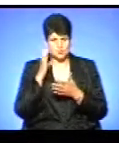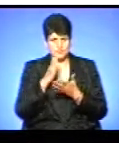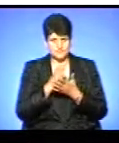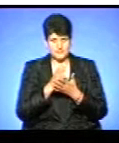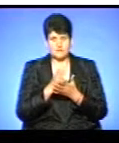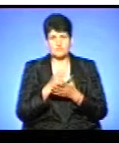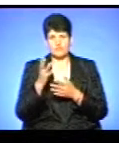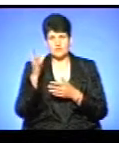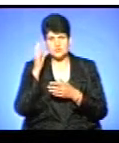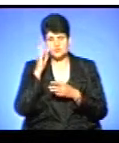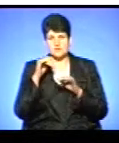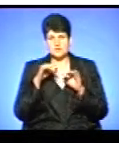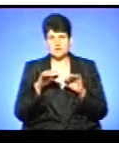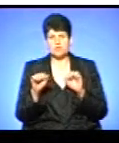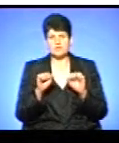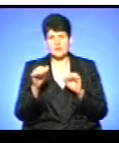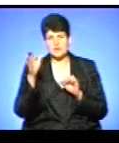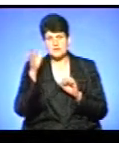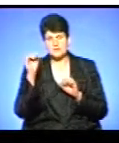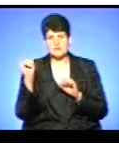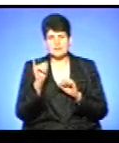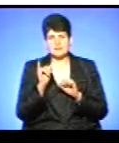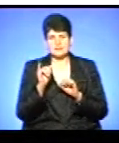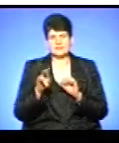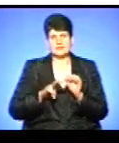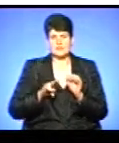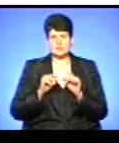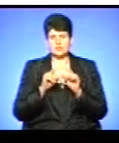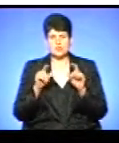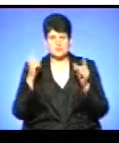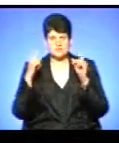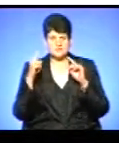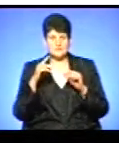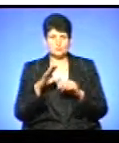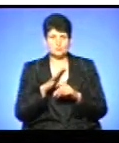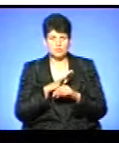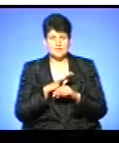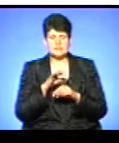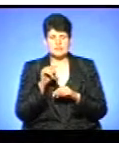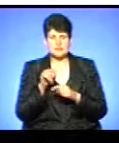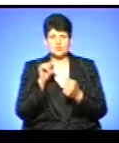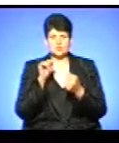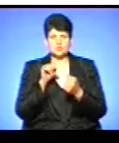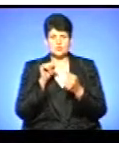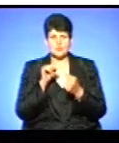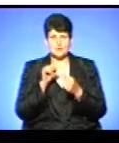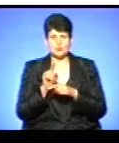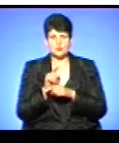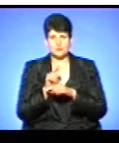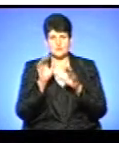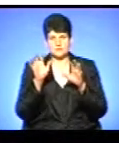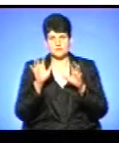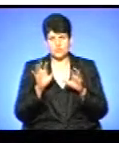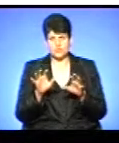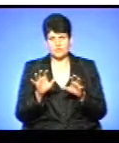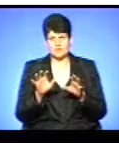дії як управління освіти, так і директора школи мистецтв були такі, що суперечили нормам чинного законодавства,